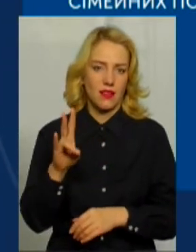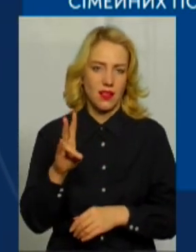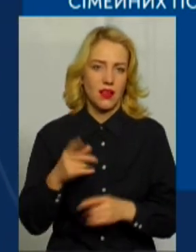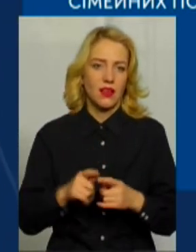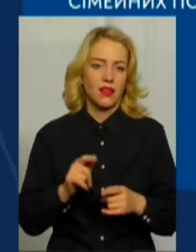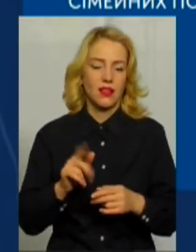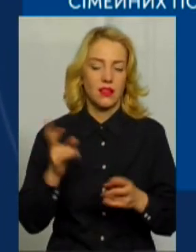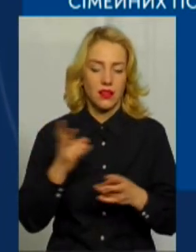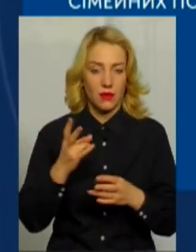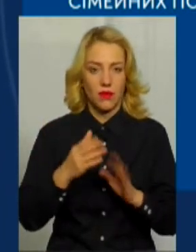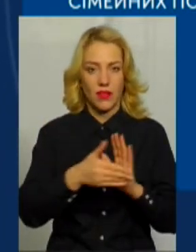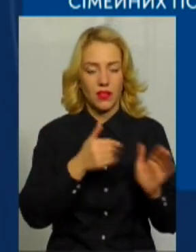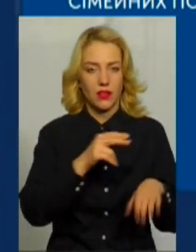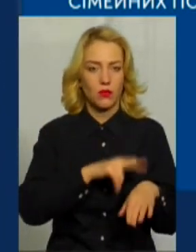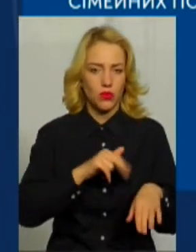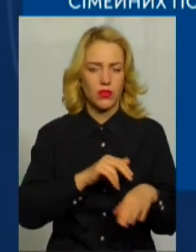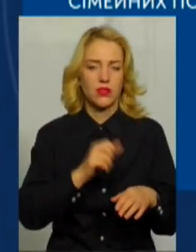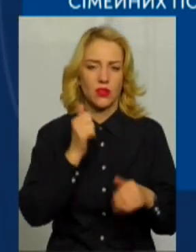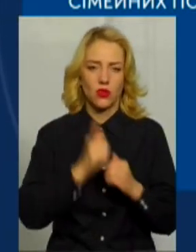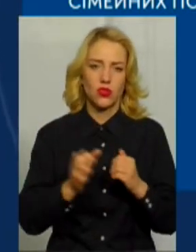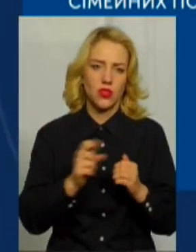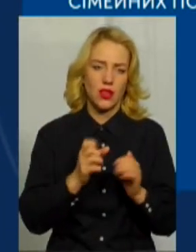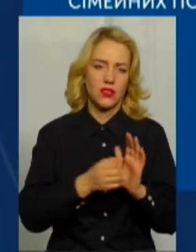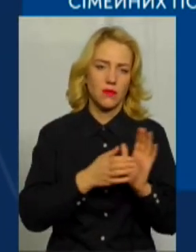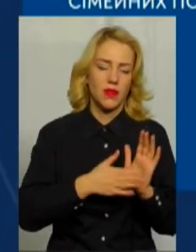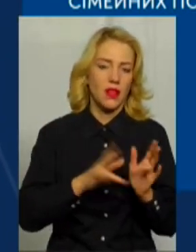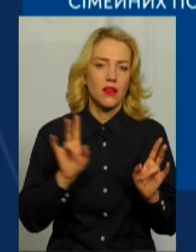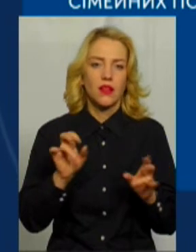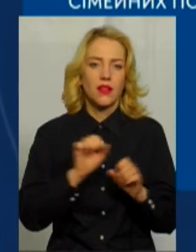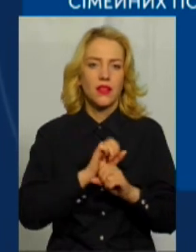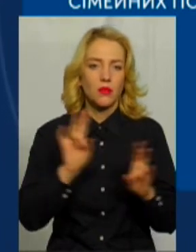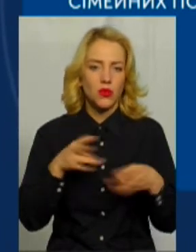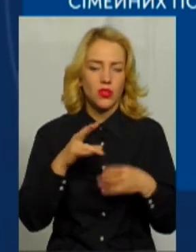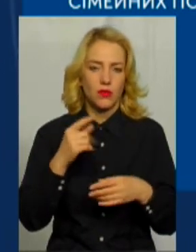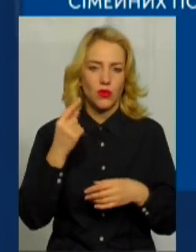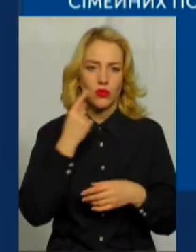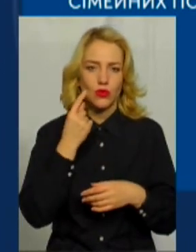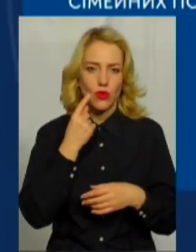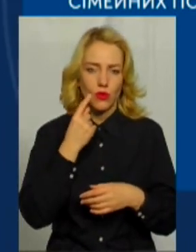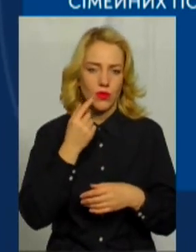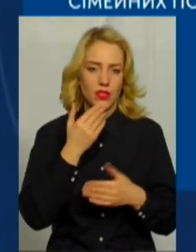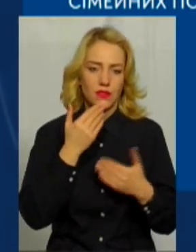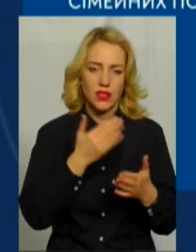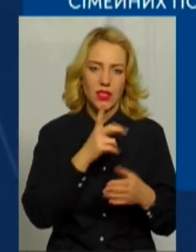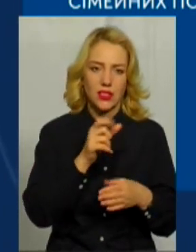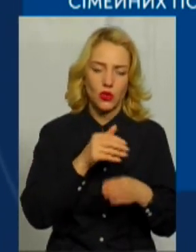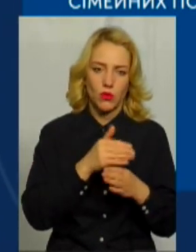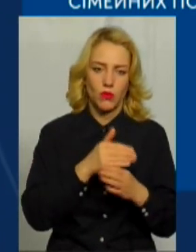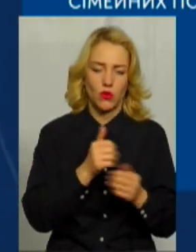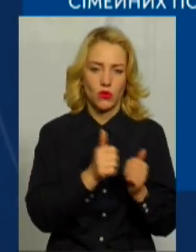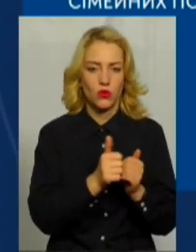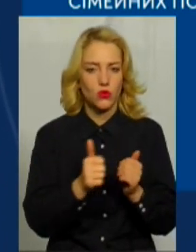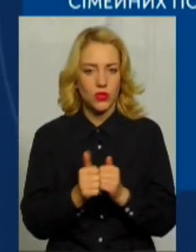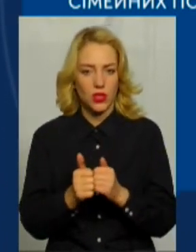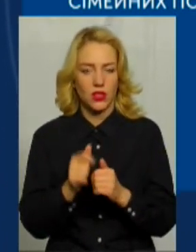цілесні ускодження. І не потрібно боятися і соромиться звертатися за допомогою до сусідів, рідних, друзів і